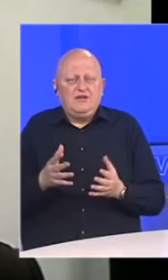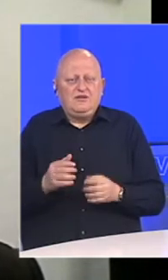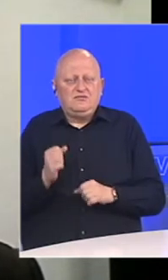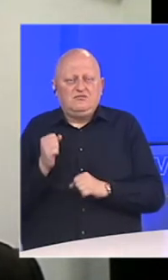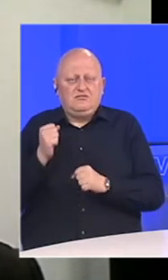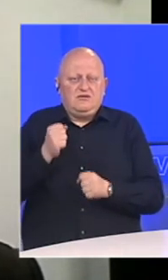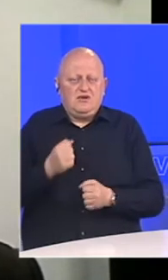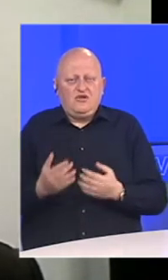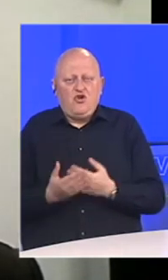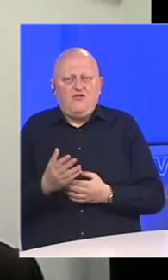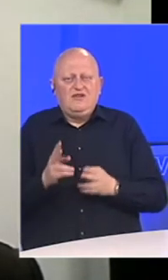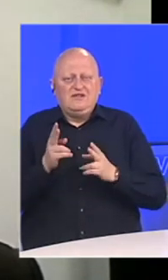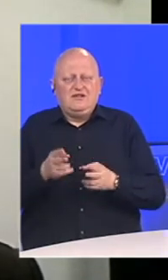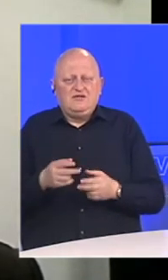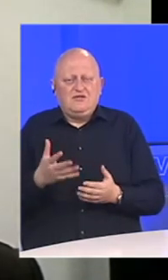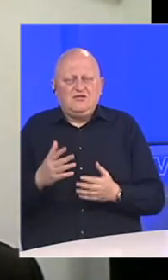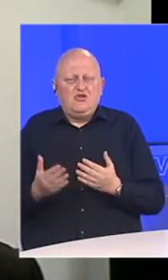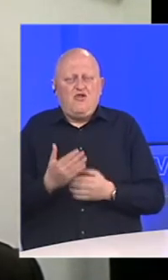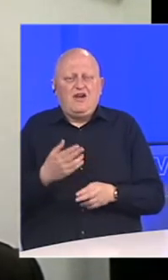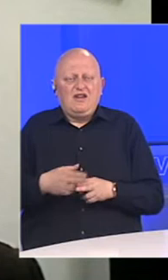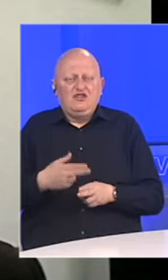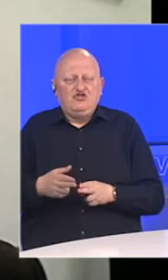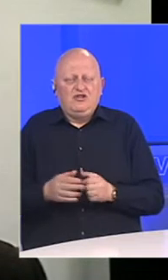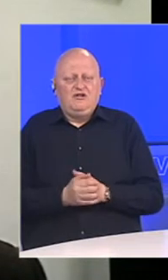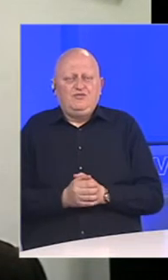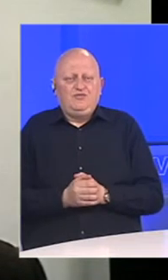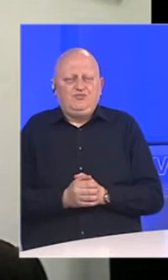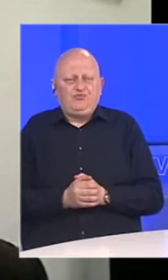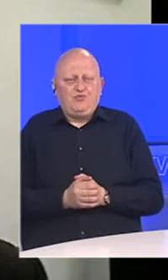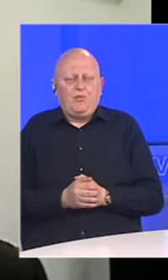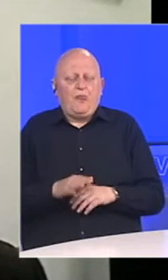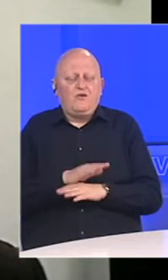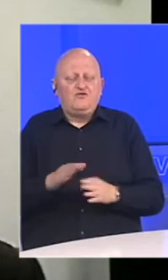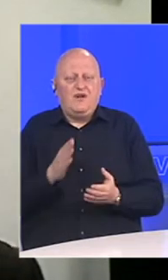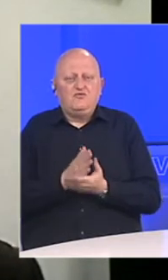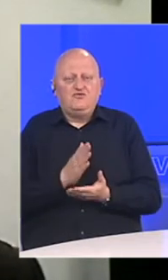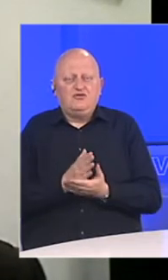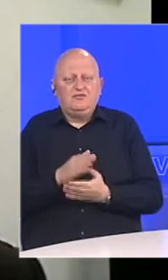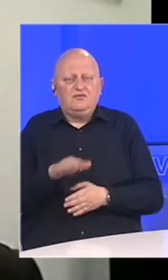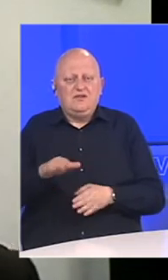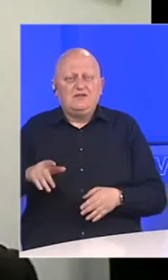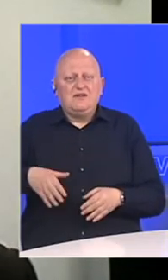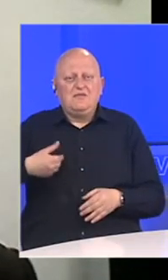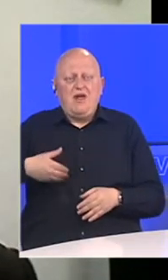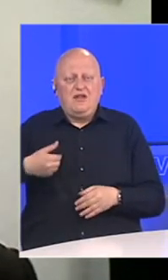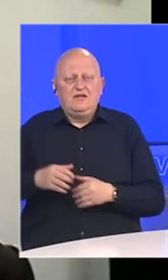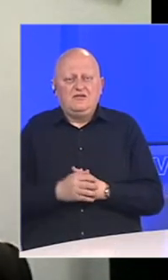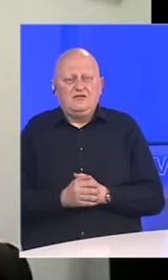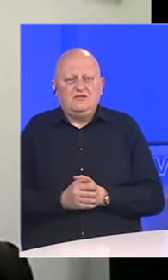nametale i novi izazovi, i nova rješenja. U svakom slučaju djeca i mladi su